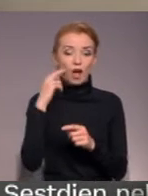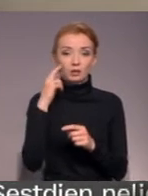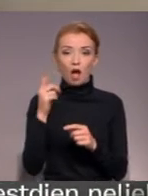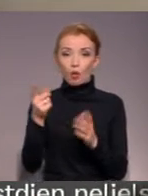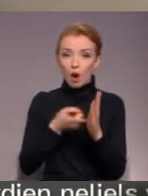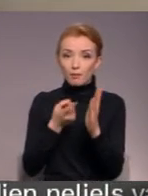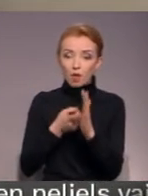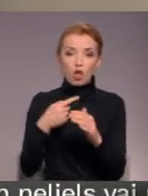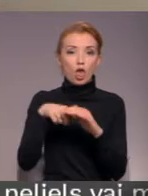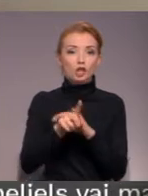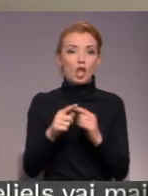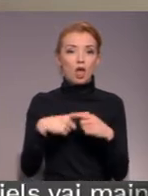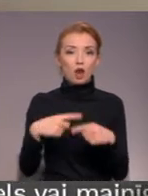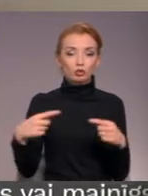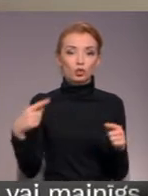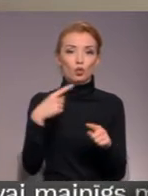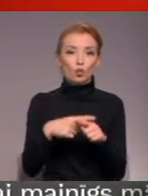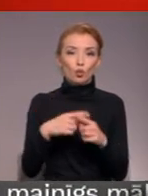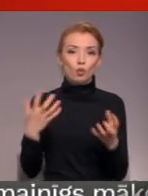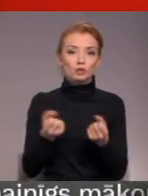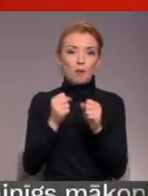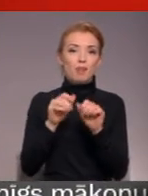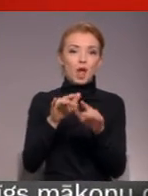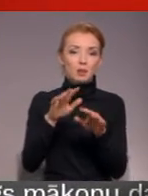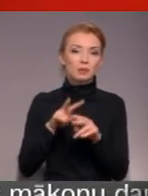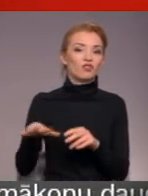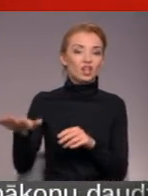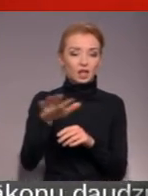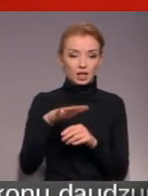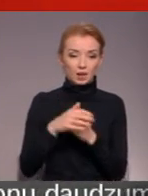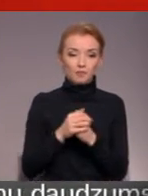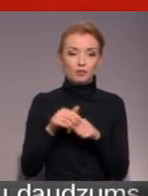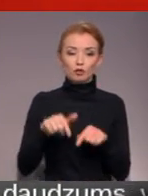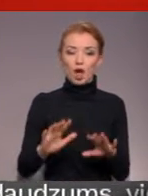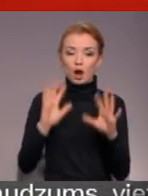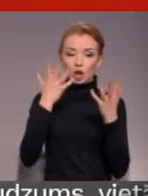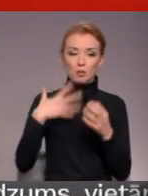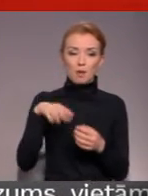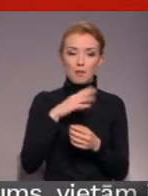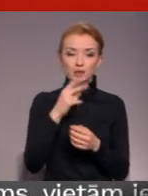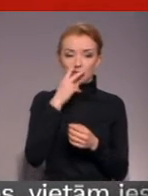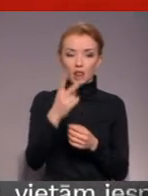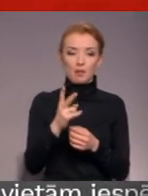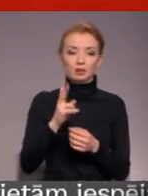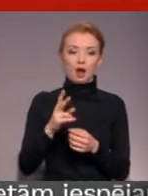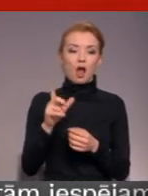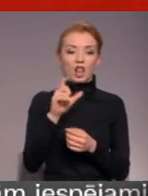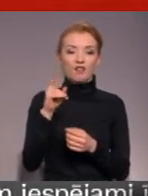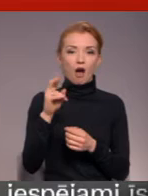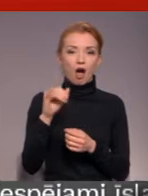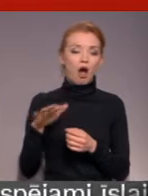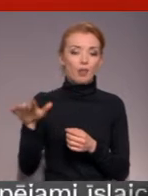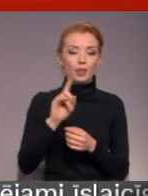resursi, kā arī Līvānu novada uzņēmē darbības vide. Šajā gadījumā mēs Līvāņiem raugāmies kā dražojošam novada. Ja līdz ar to, tad